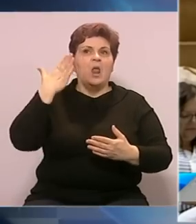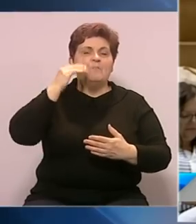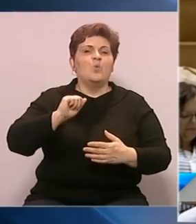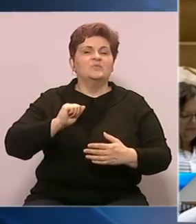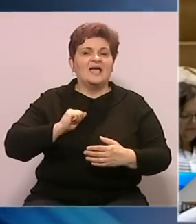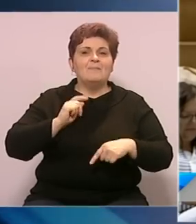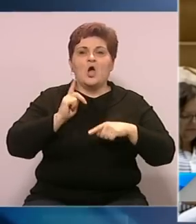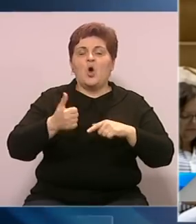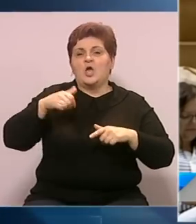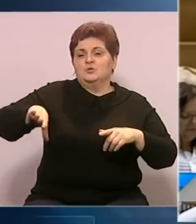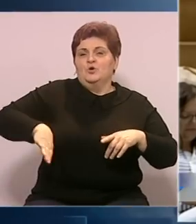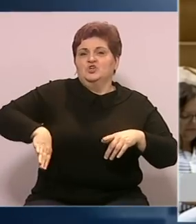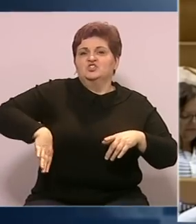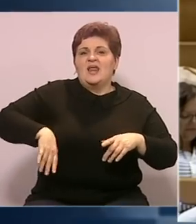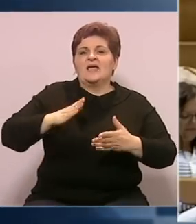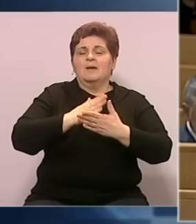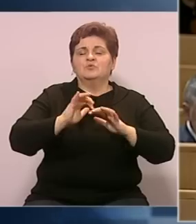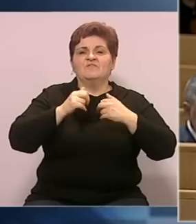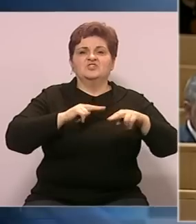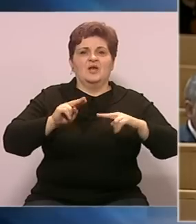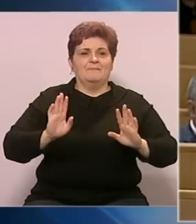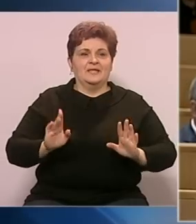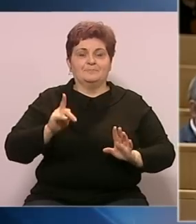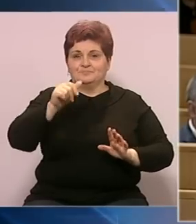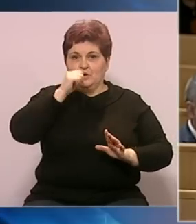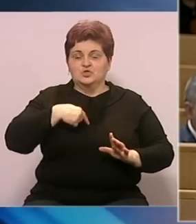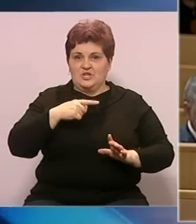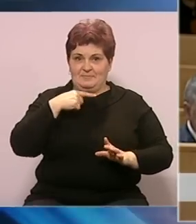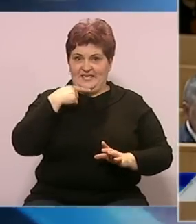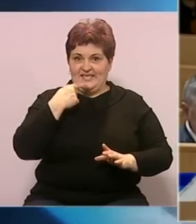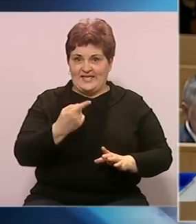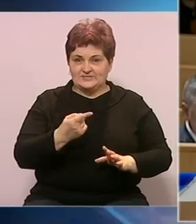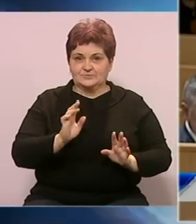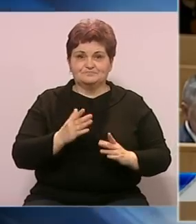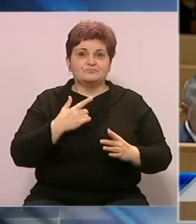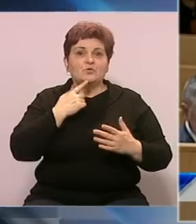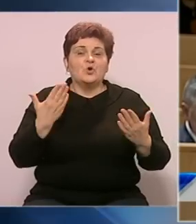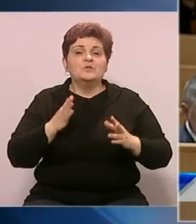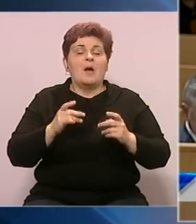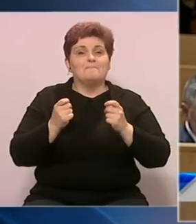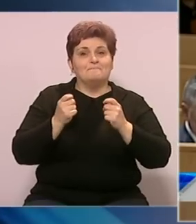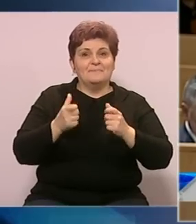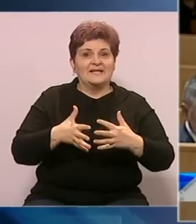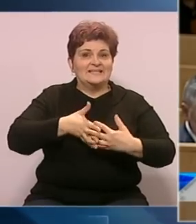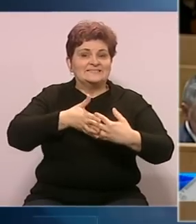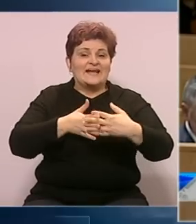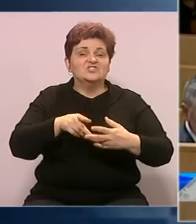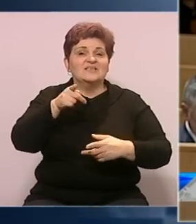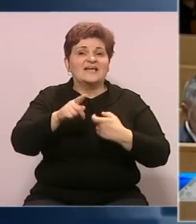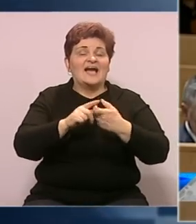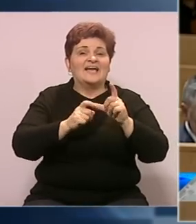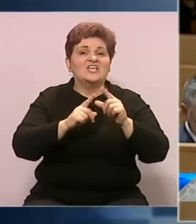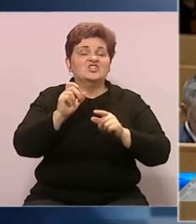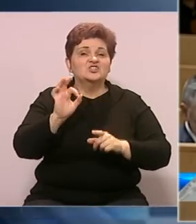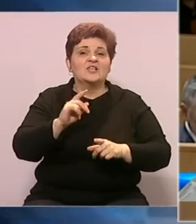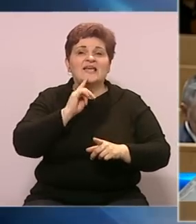konačnu i ženu na čelu vijeća ministara. Ono što želim da istaknem jeste činjenica da kogod je imao priliku da sarađuje sa gospodinom Krišto, zna